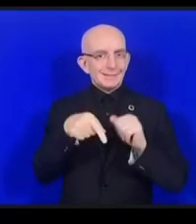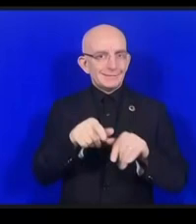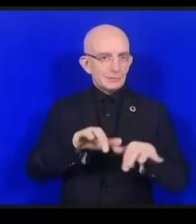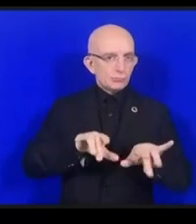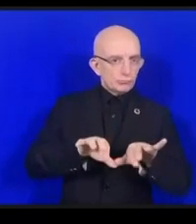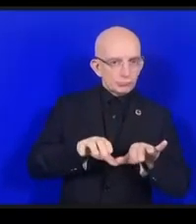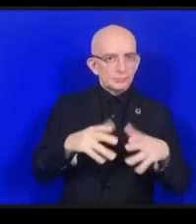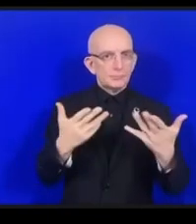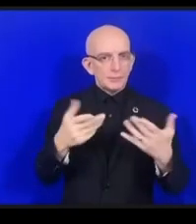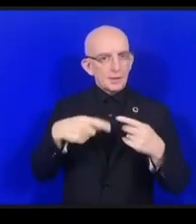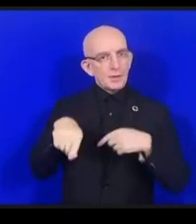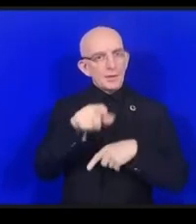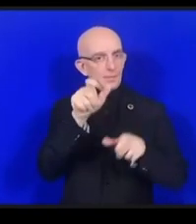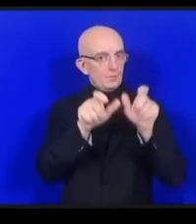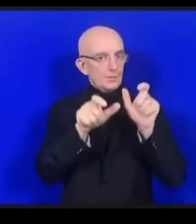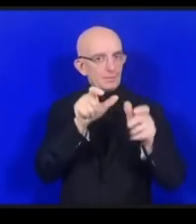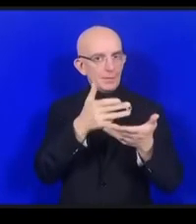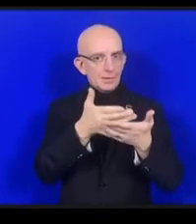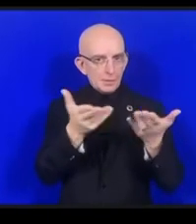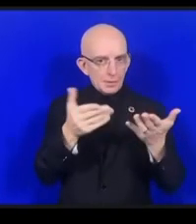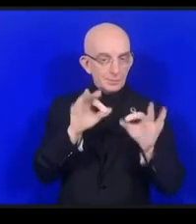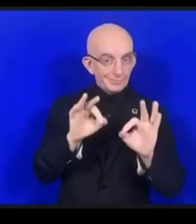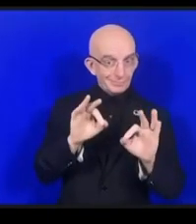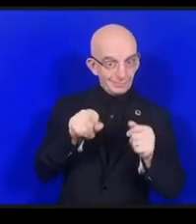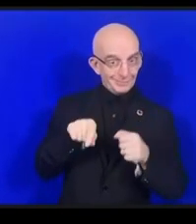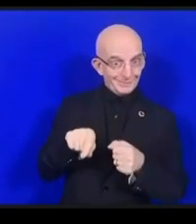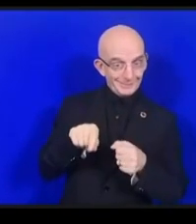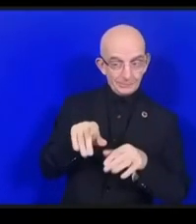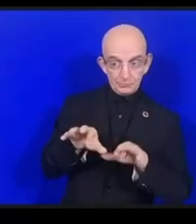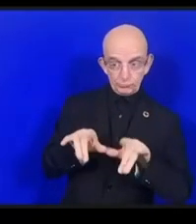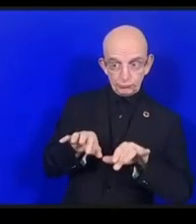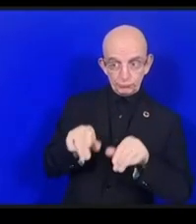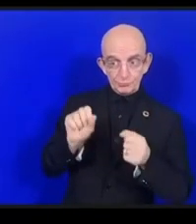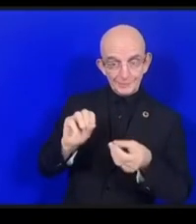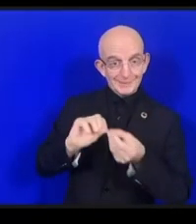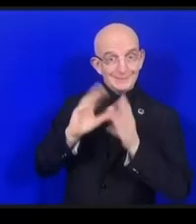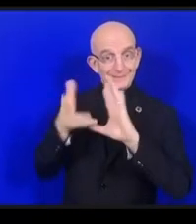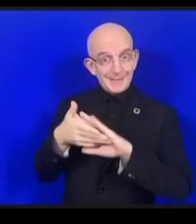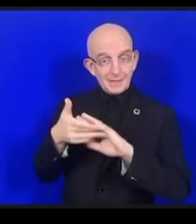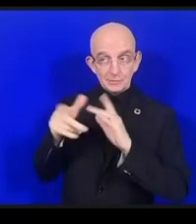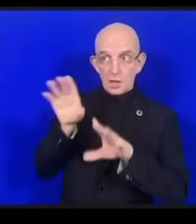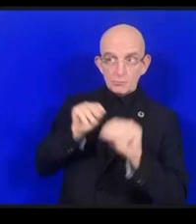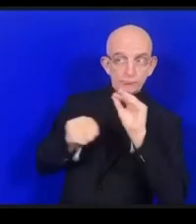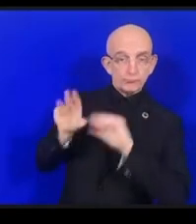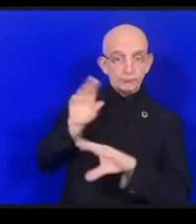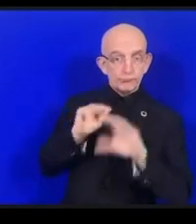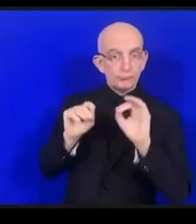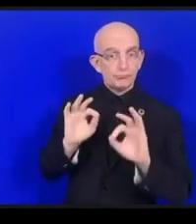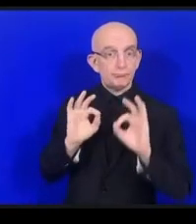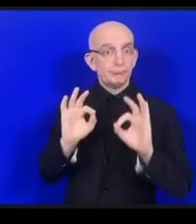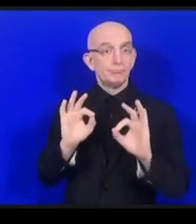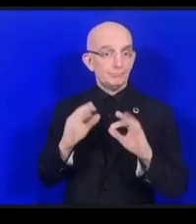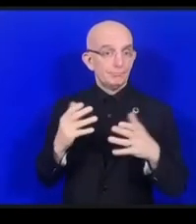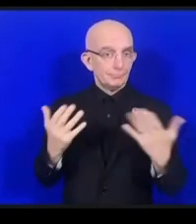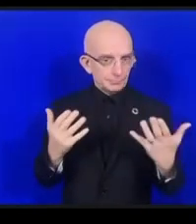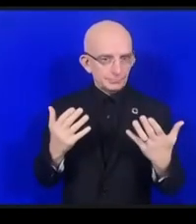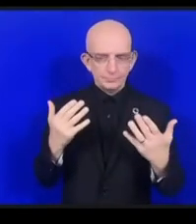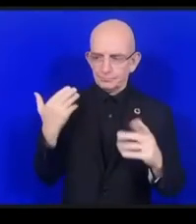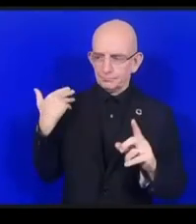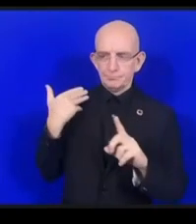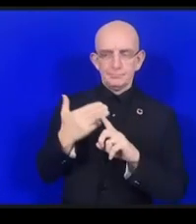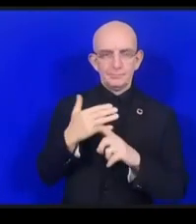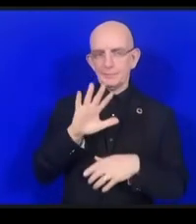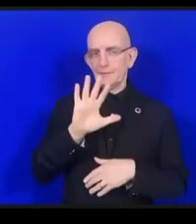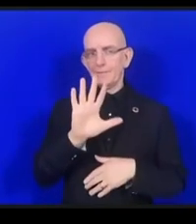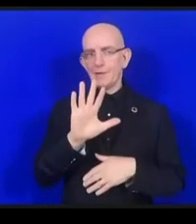人はどうでしょうか 人間過去5日間私が一番頻繁に聞いた言葉というのは人間中心